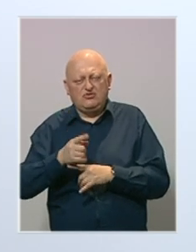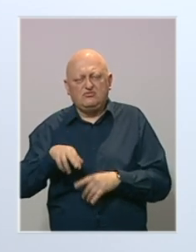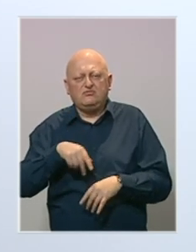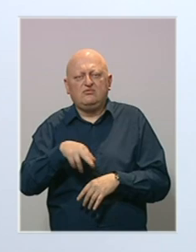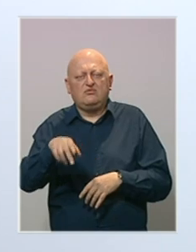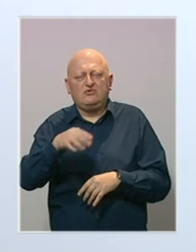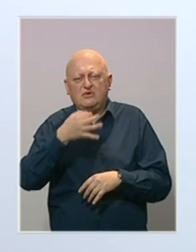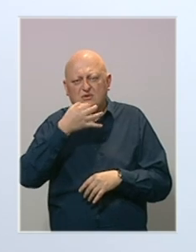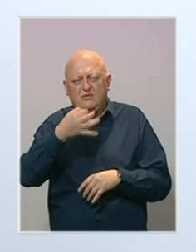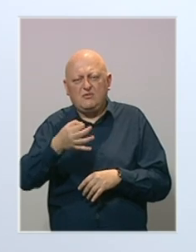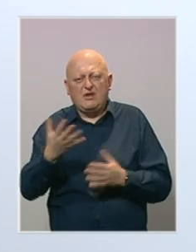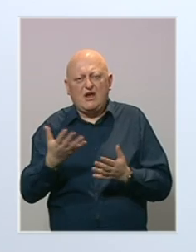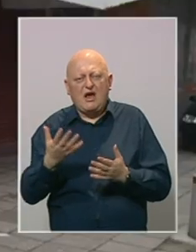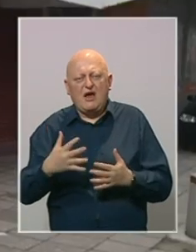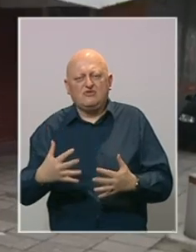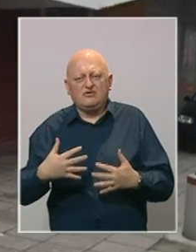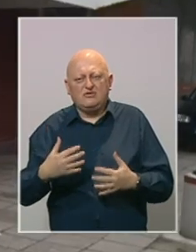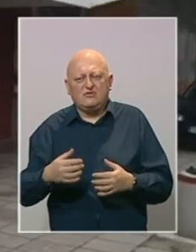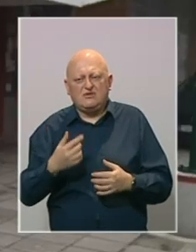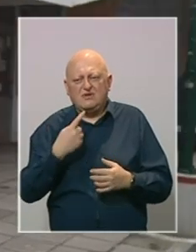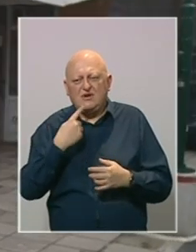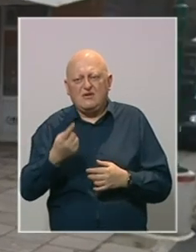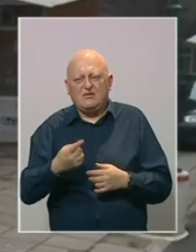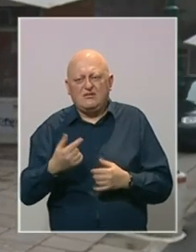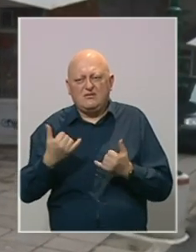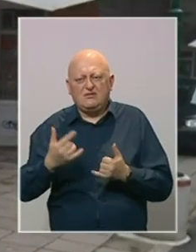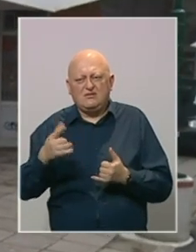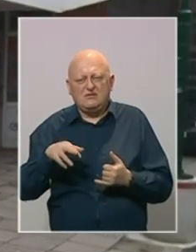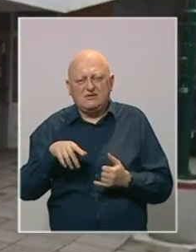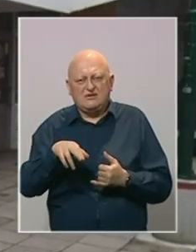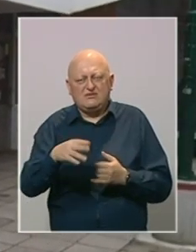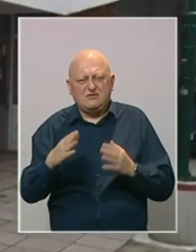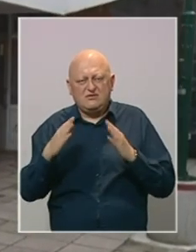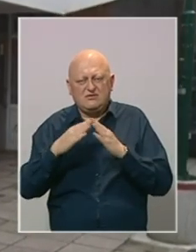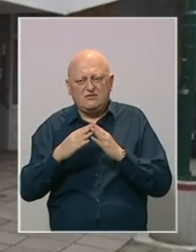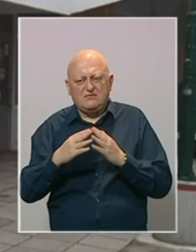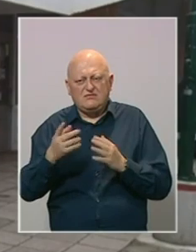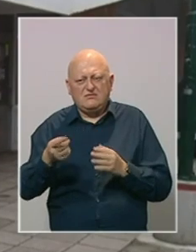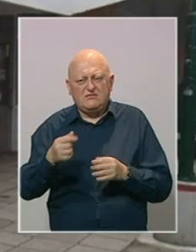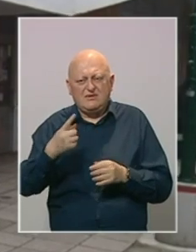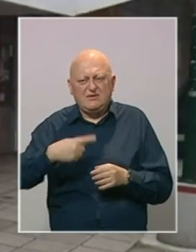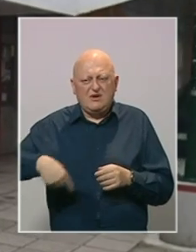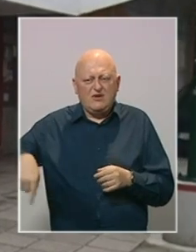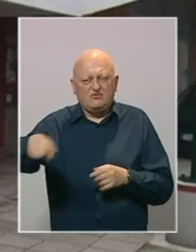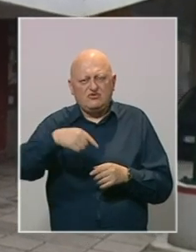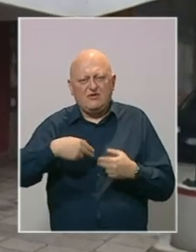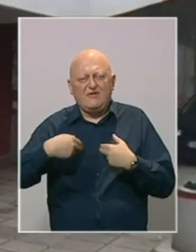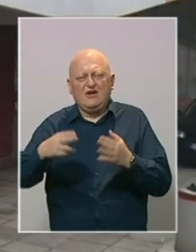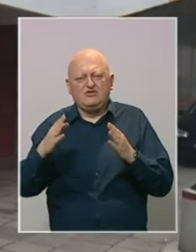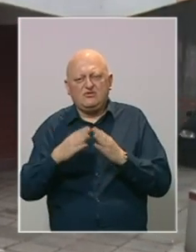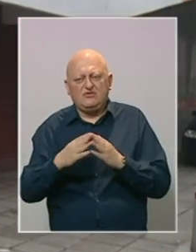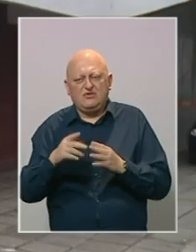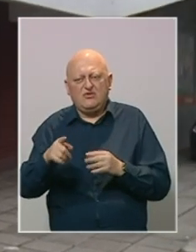pošetaju i pitali svojih kako su disali. Pravo da vam kažem, ja sam tek sad izašla, samo da jedan krug napravim i vraćam sve,